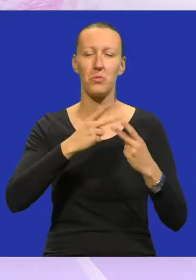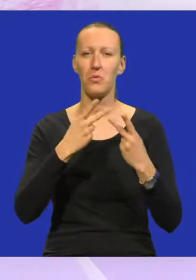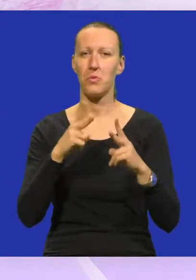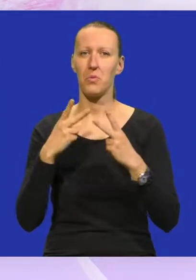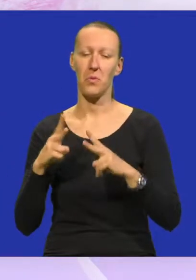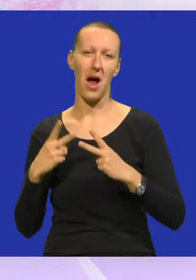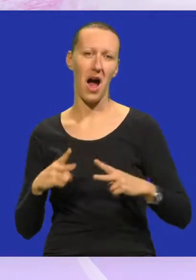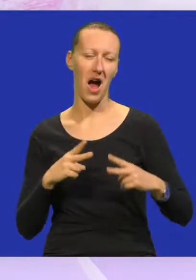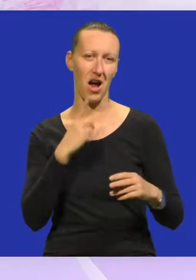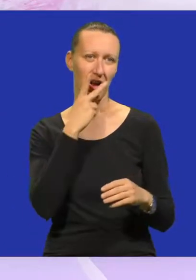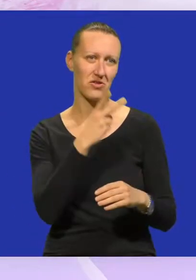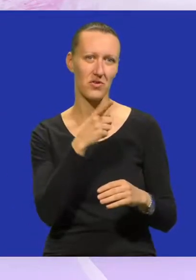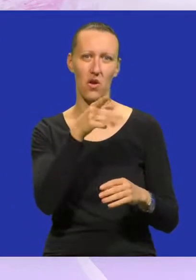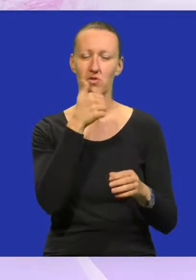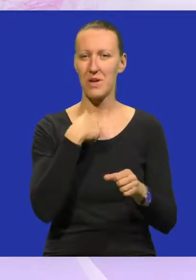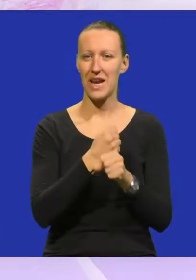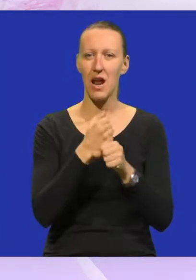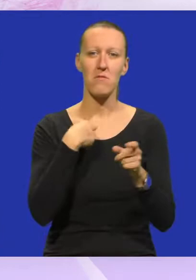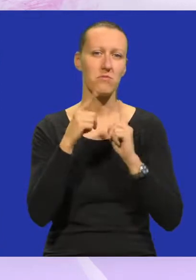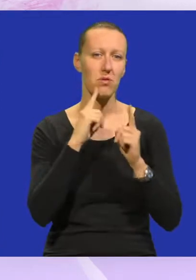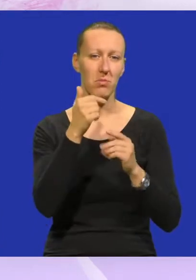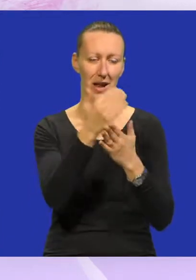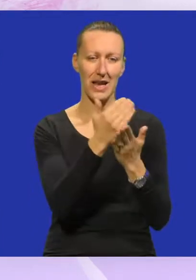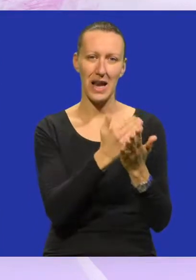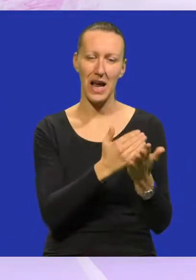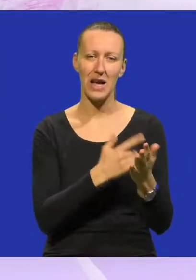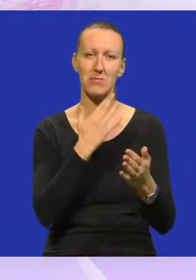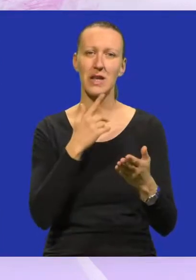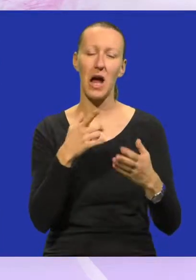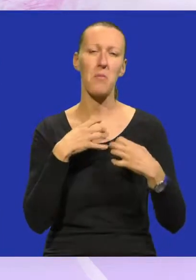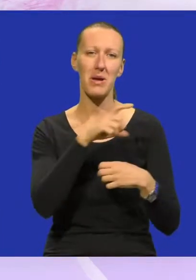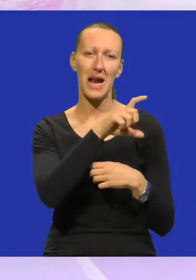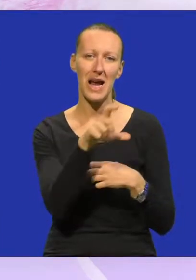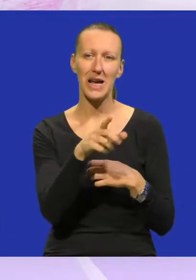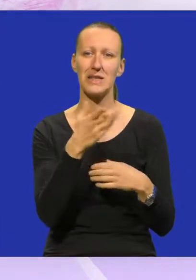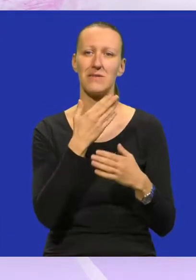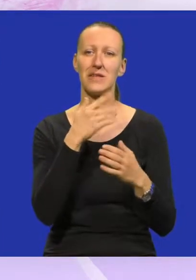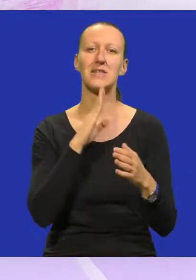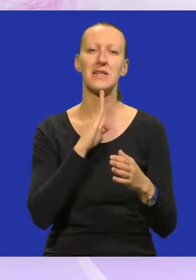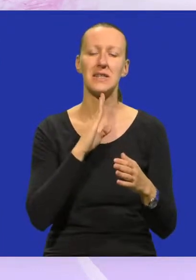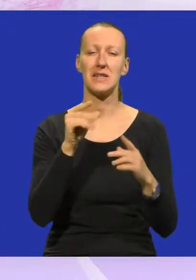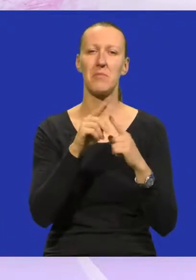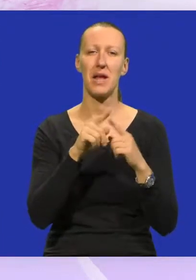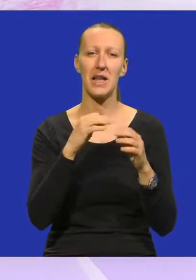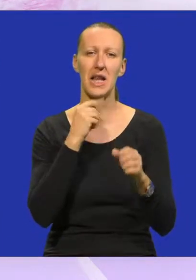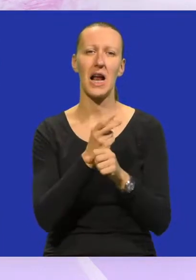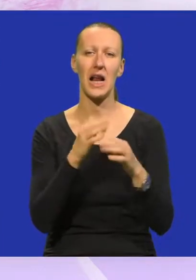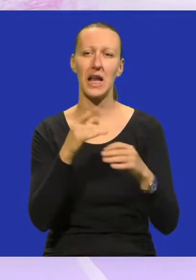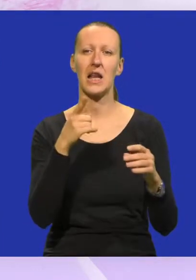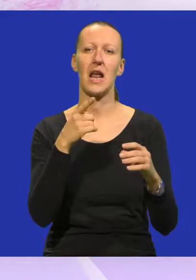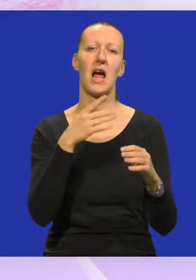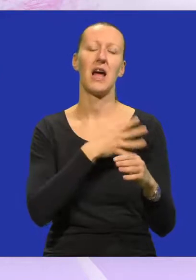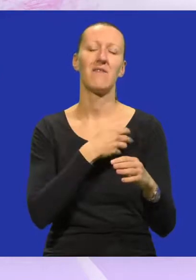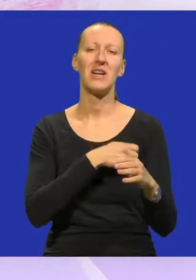Znači ono što radimo je da mi pokušavamo složiti raspored za predstave u Sisku, Petrinji, Glini, Hrvatskoj